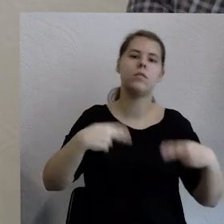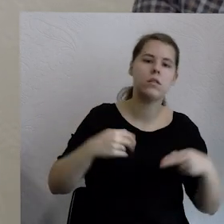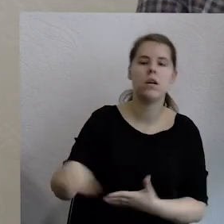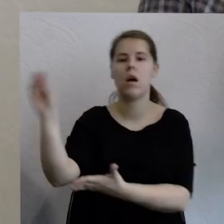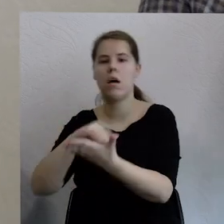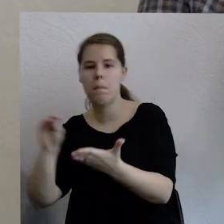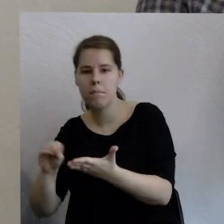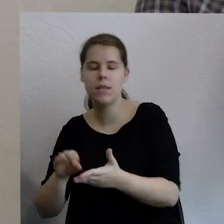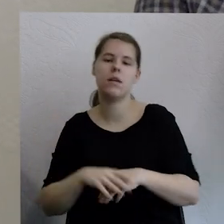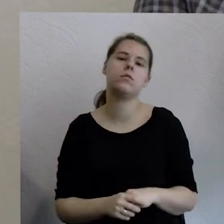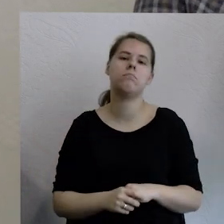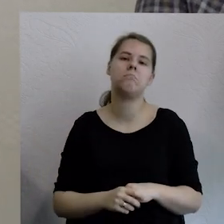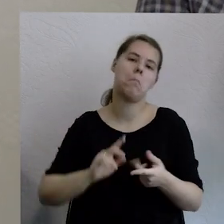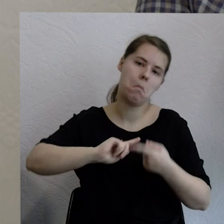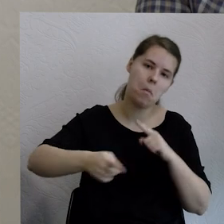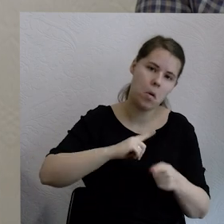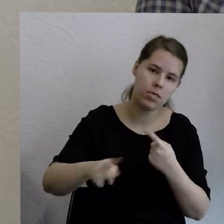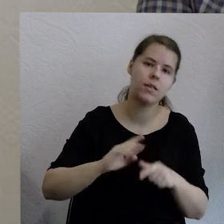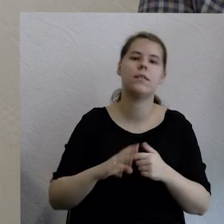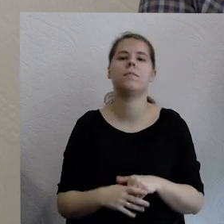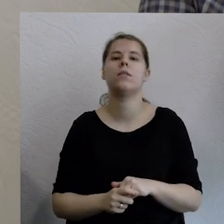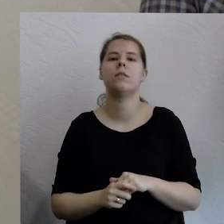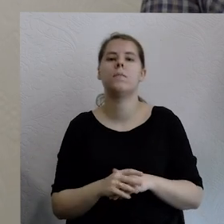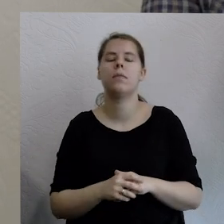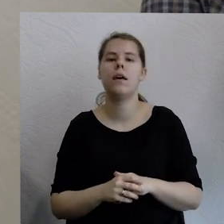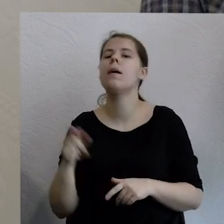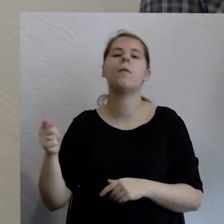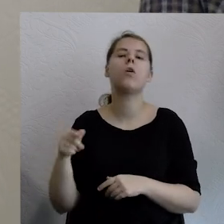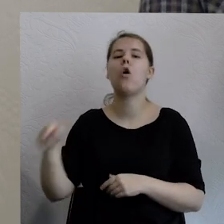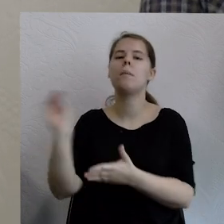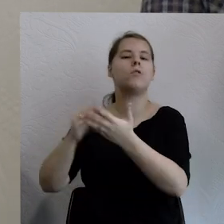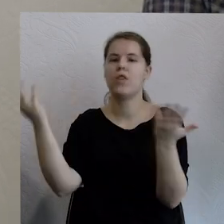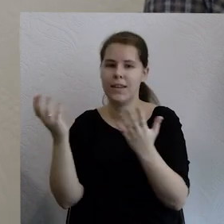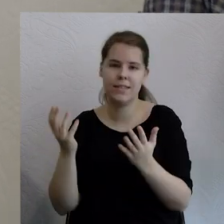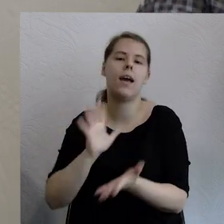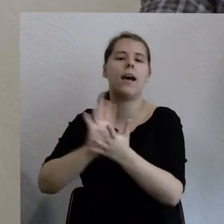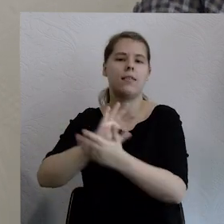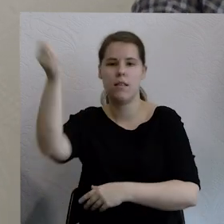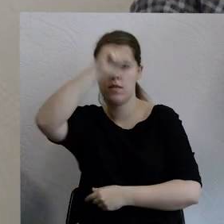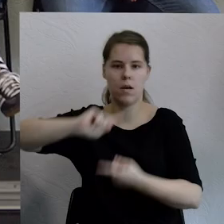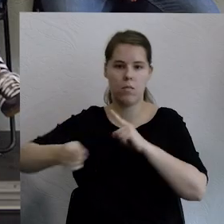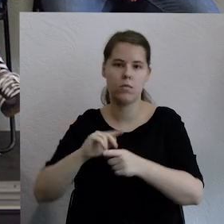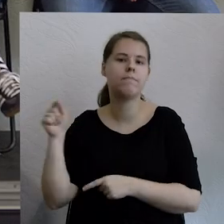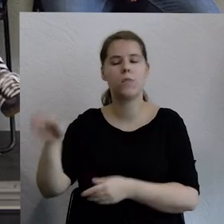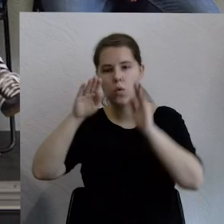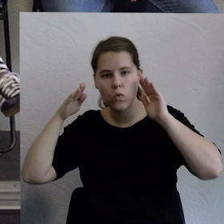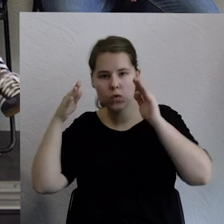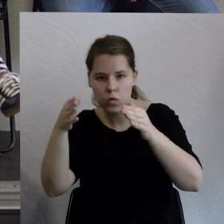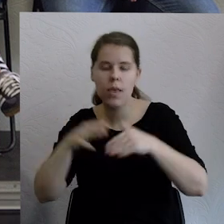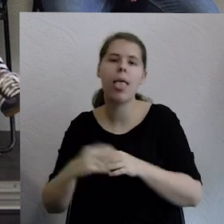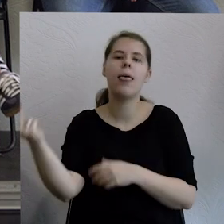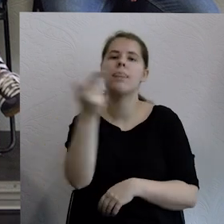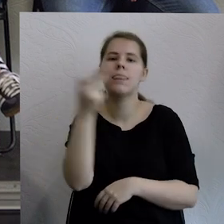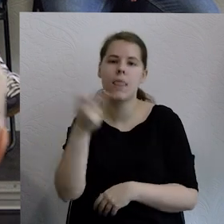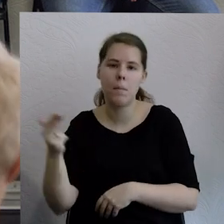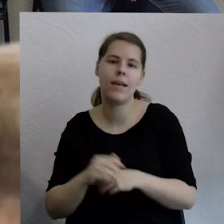publicysta, polityka tygodnika, który zajmuje się właśnie przyszłością, tematyką